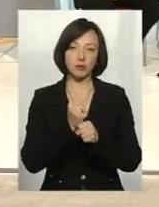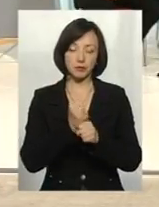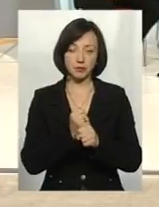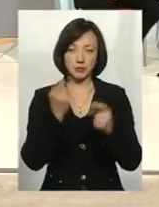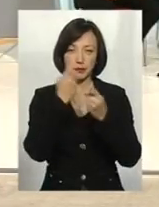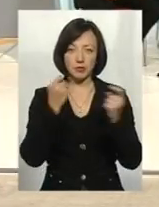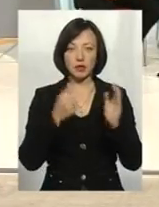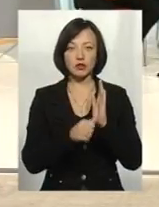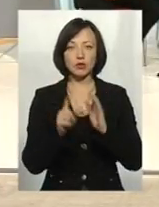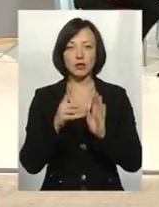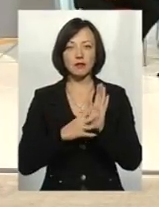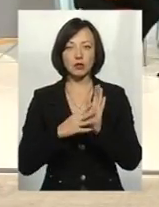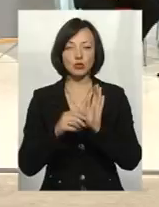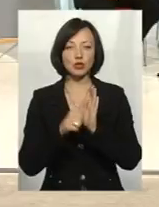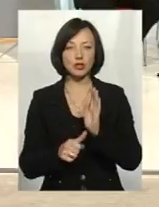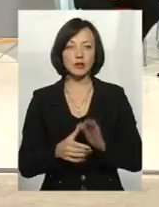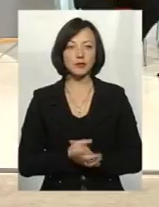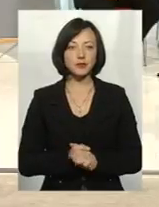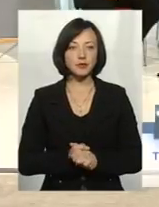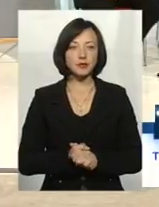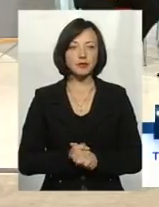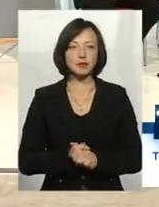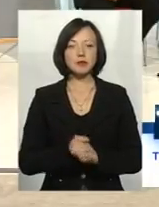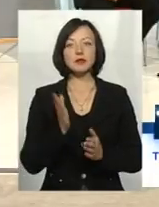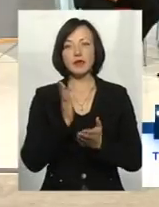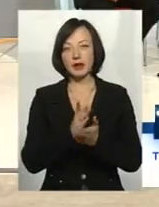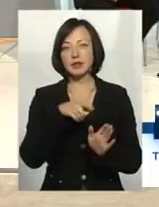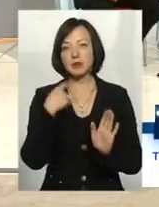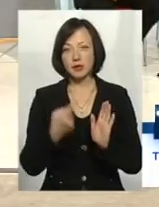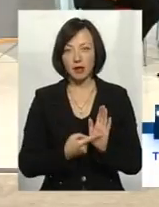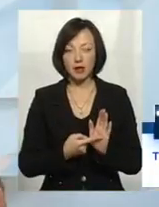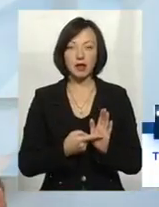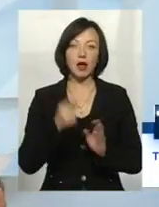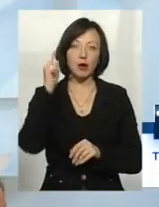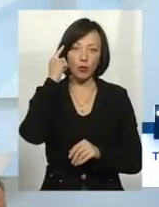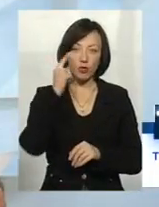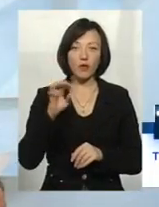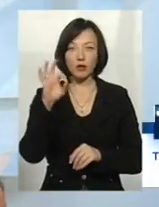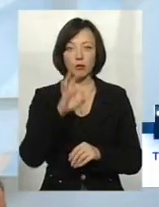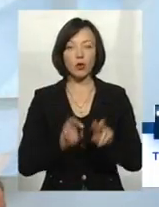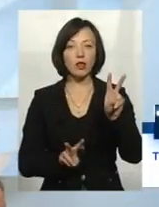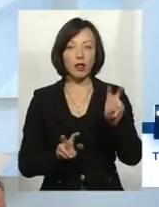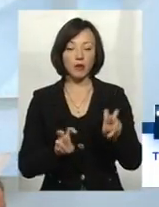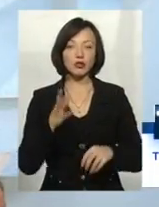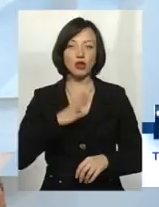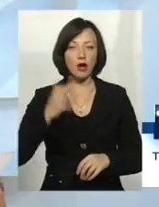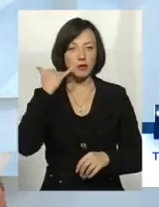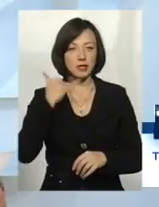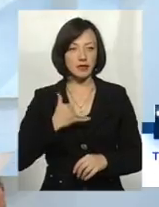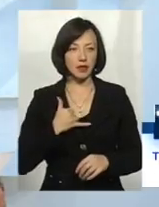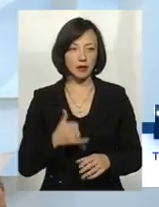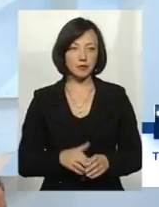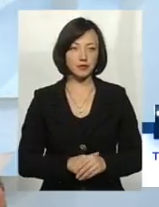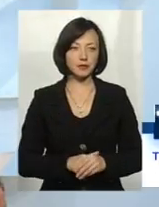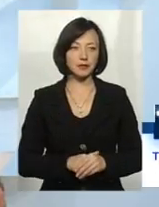ефірі 61 9060. Є запитання, є міркування зазначеної теми, чекаємо на ваші телефонні дзвінки.